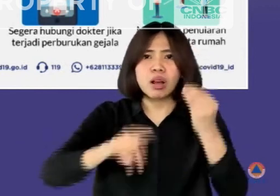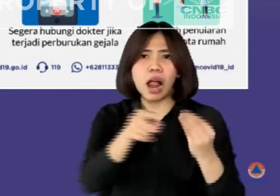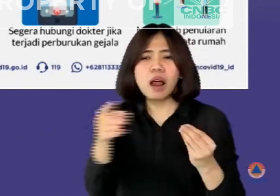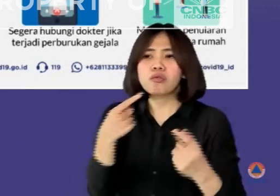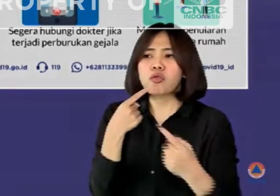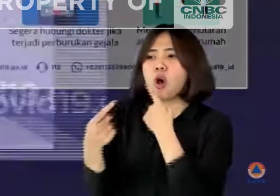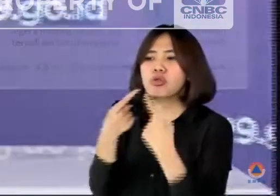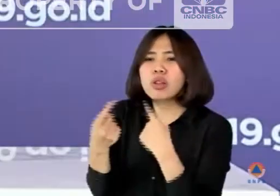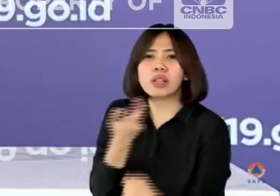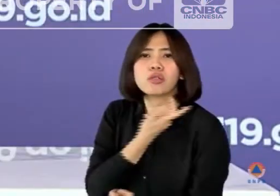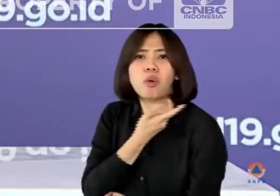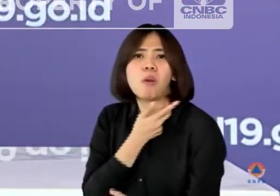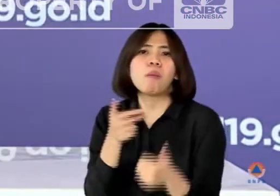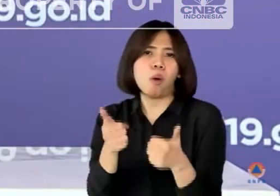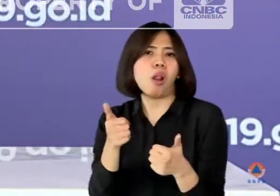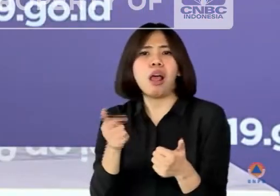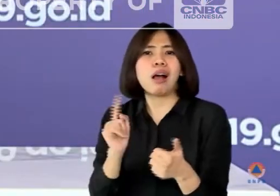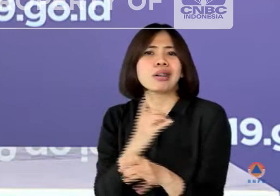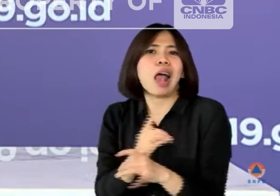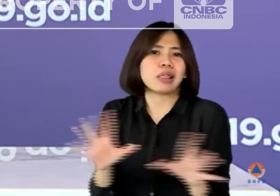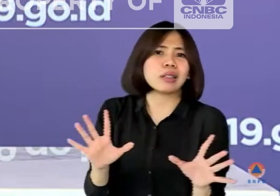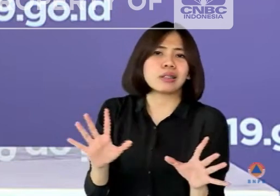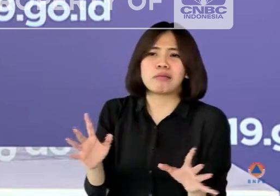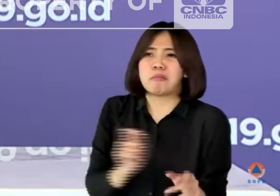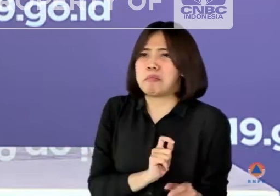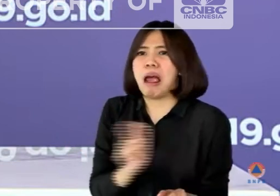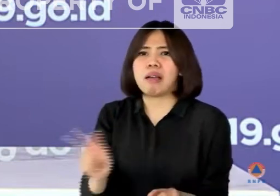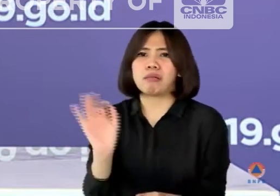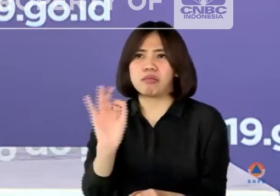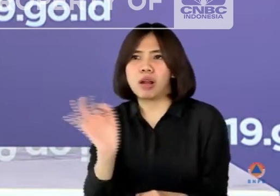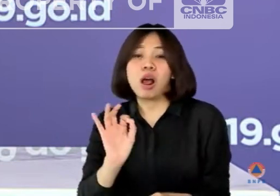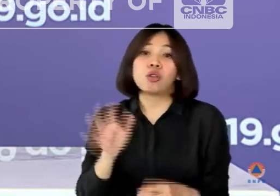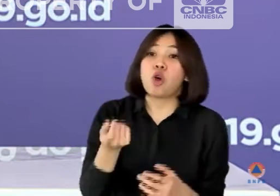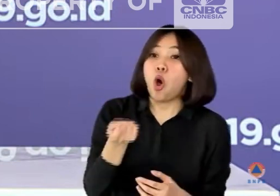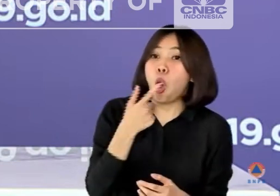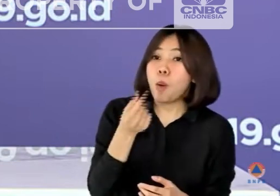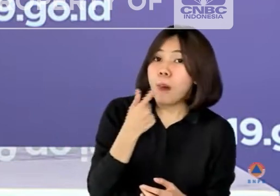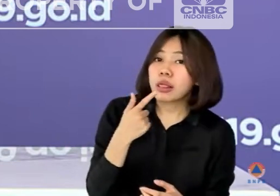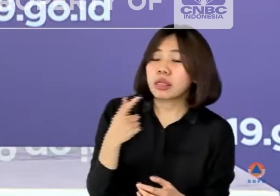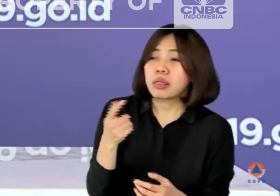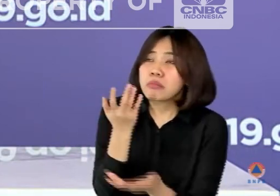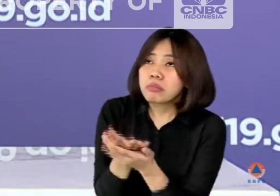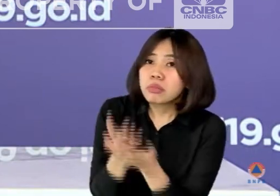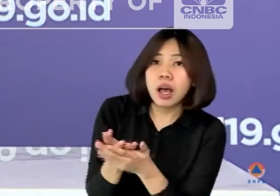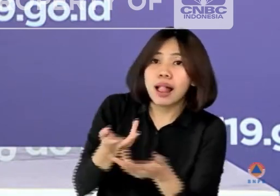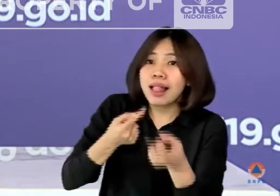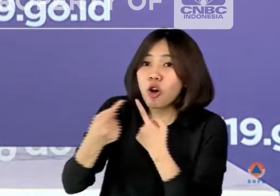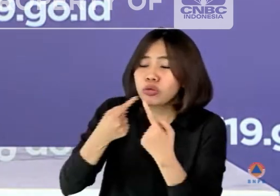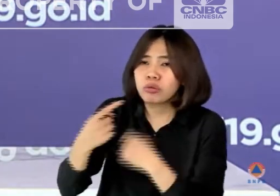konsultasi dokter dan jasa pengiriman obat pokok secara gratis bagi pasien COVID-19